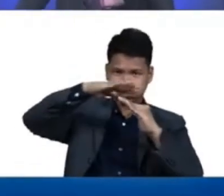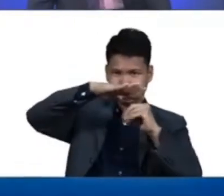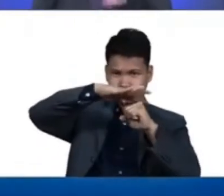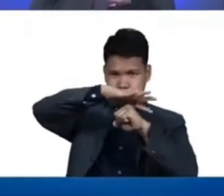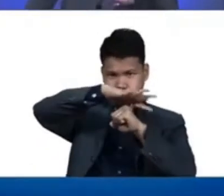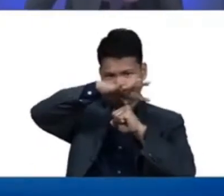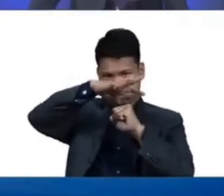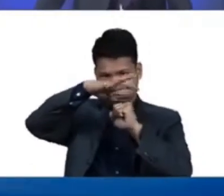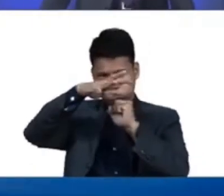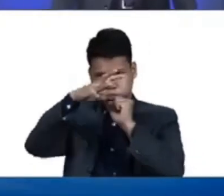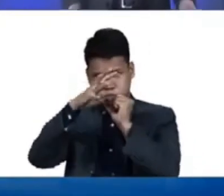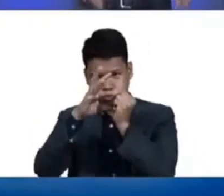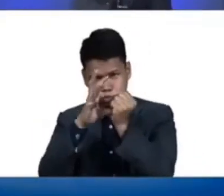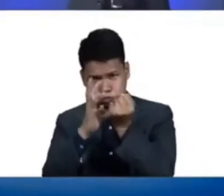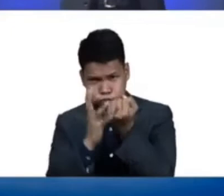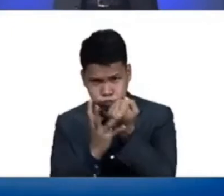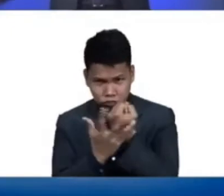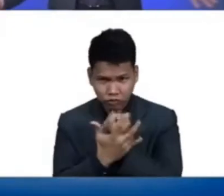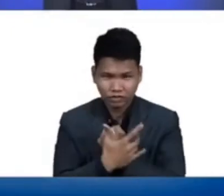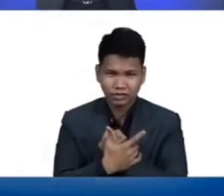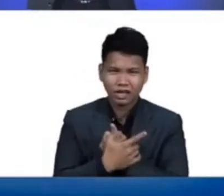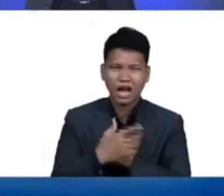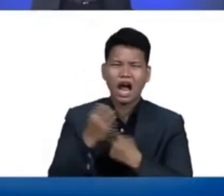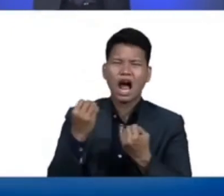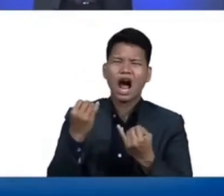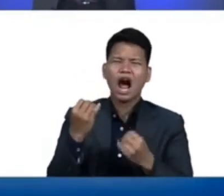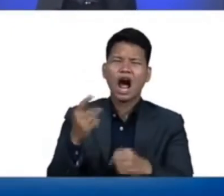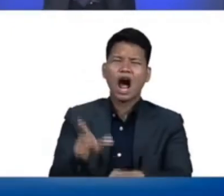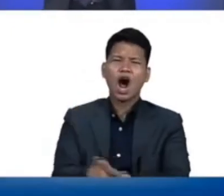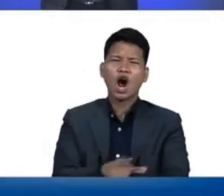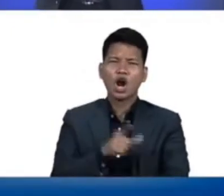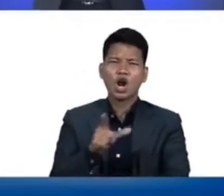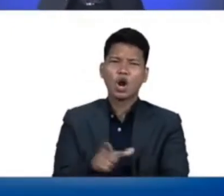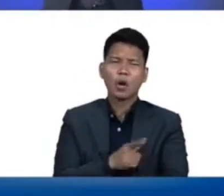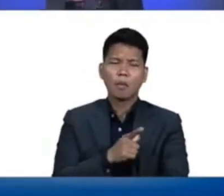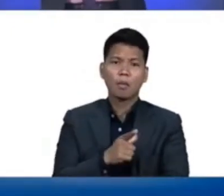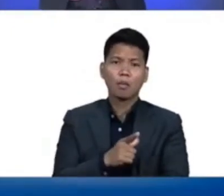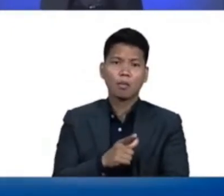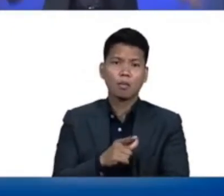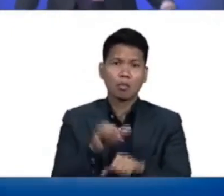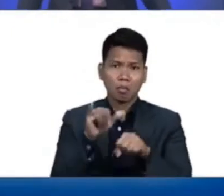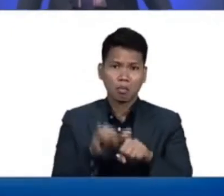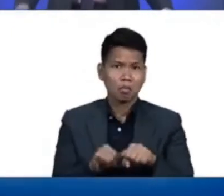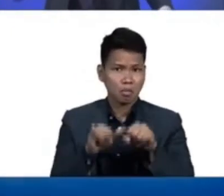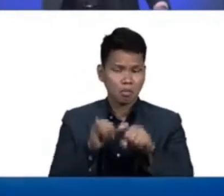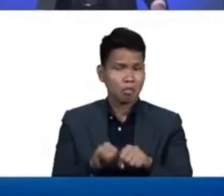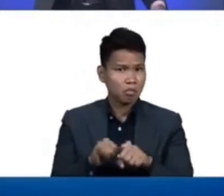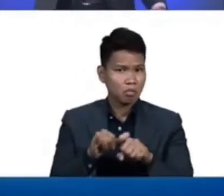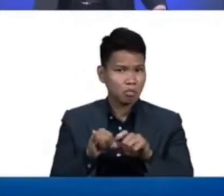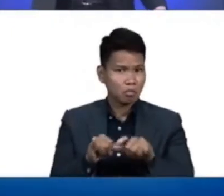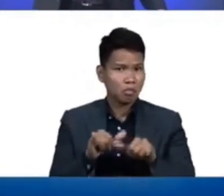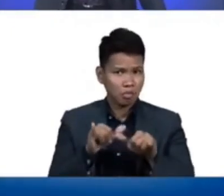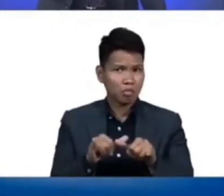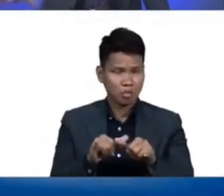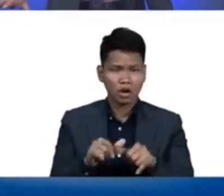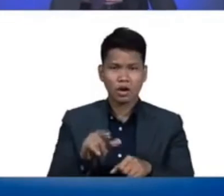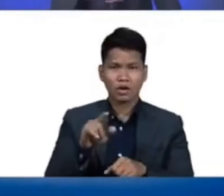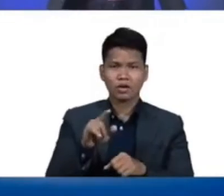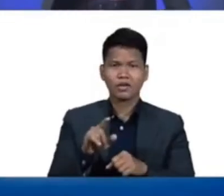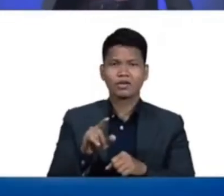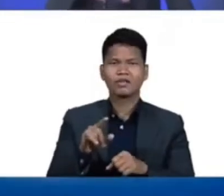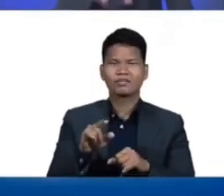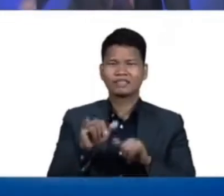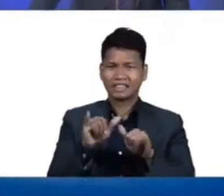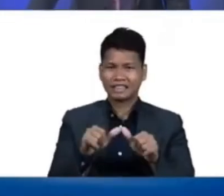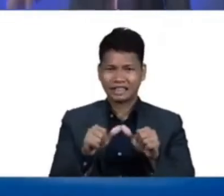gaano po katagal? Ito po ay tumagal sa ibabaw ng lupa ang tubig and the waters prevail